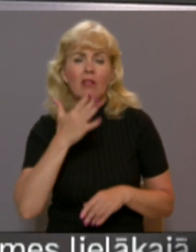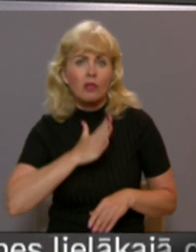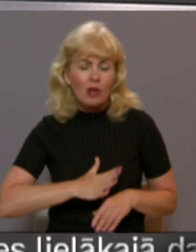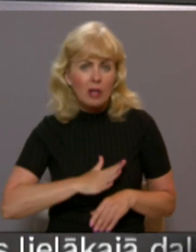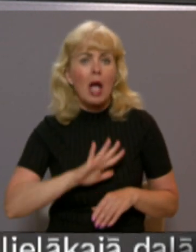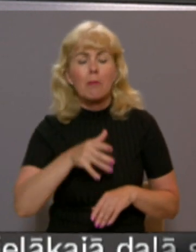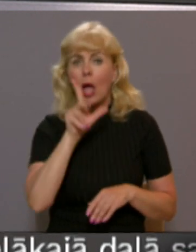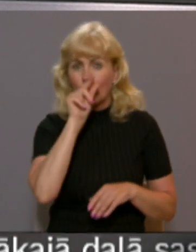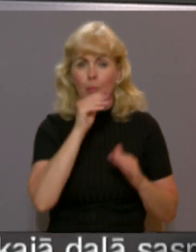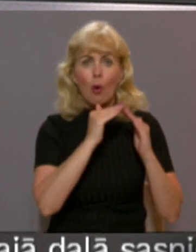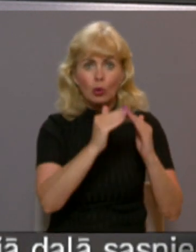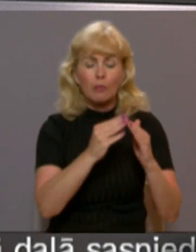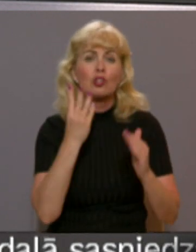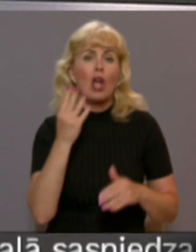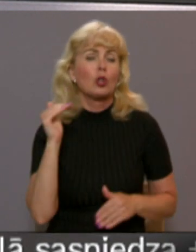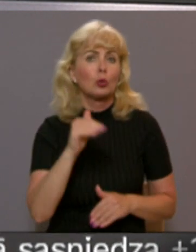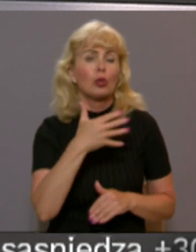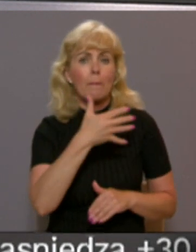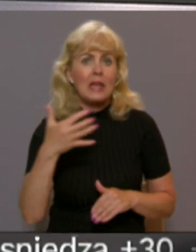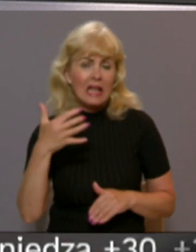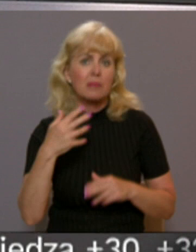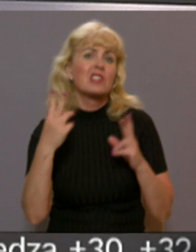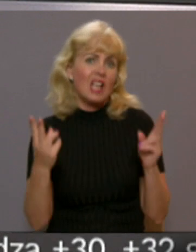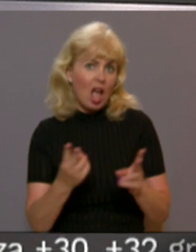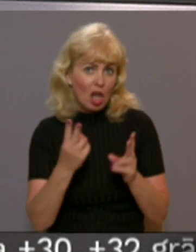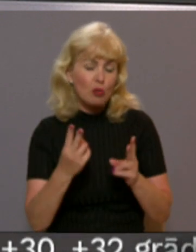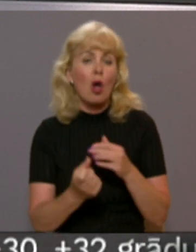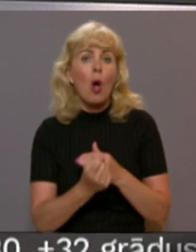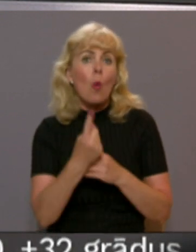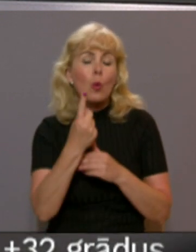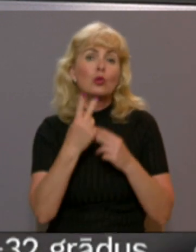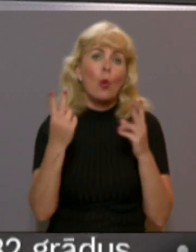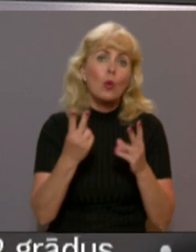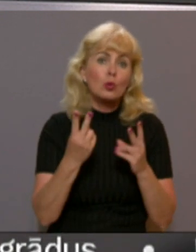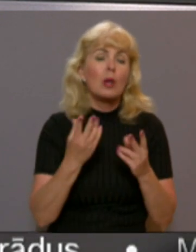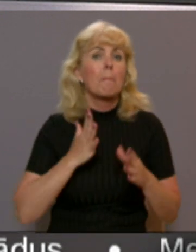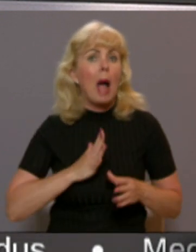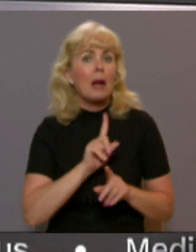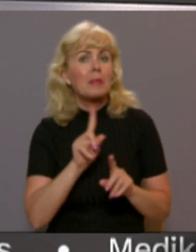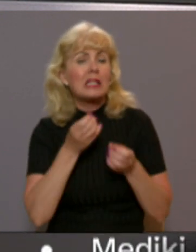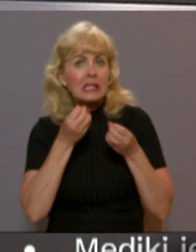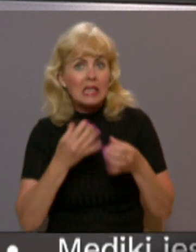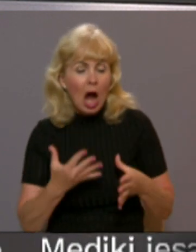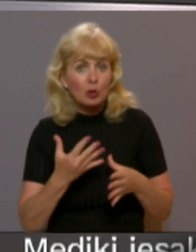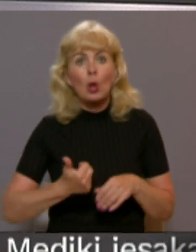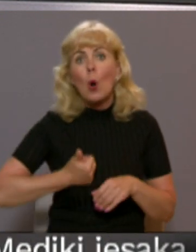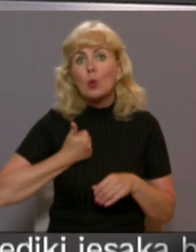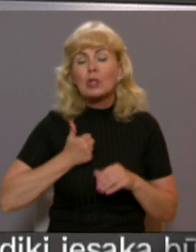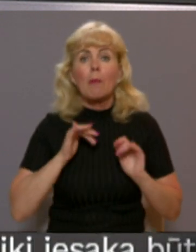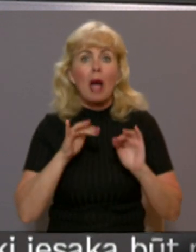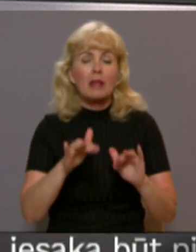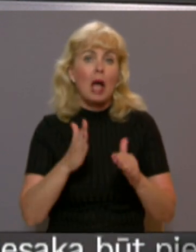novietnē sadega 4500 vistu. Ugunsgrēka izcēlšanās iemeslas vēl tiek skaidrots, bet uzņēmuma darbība notikušais